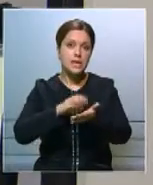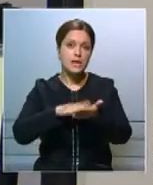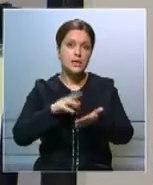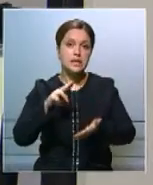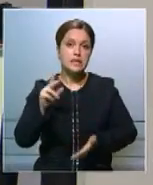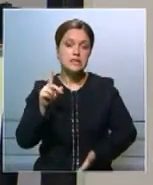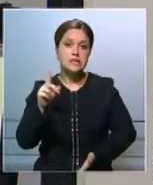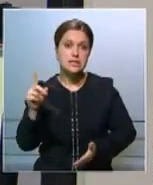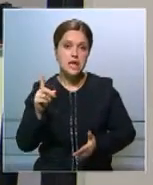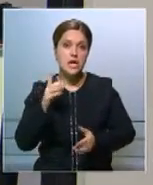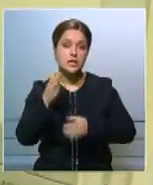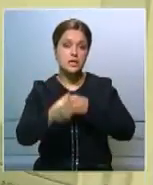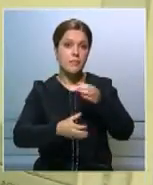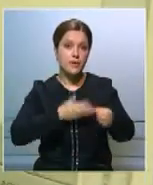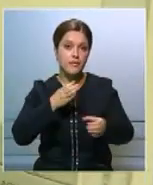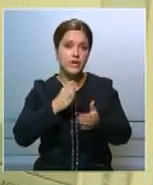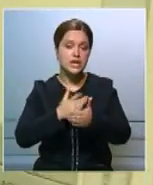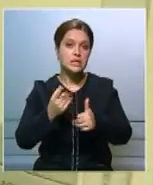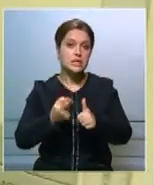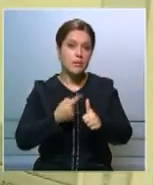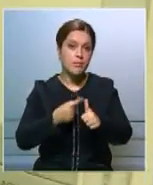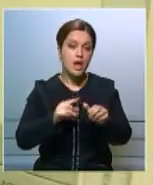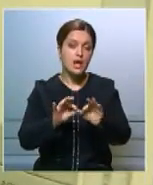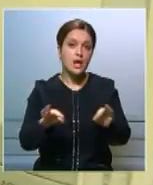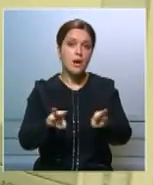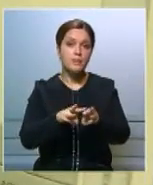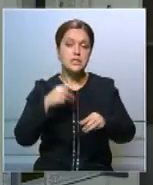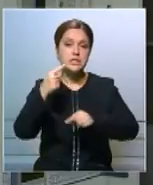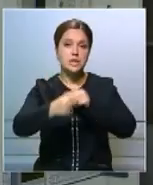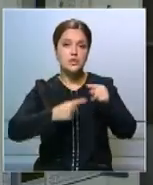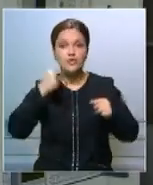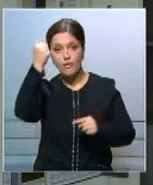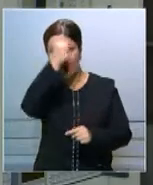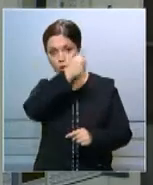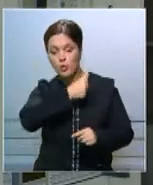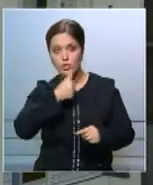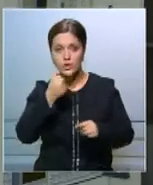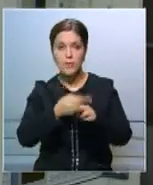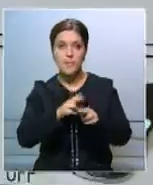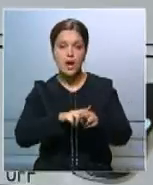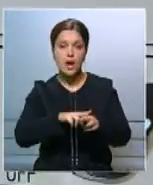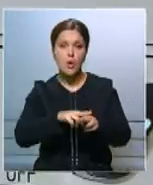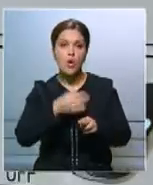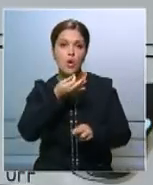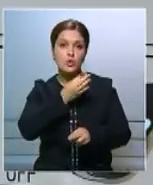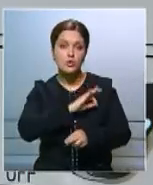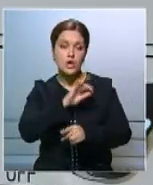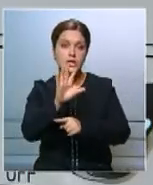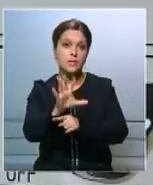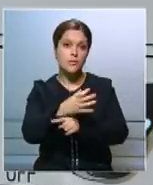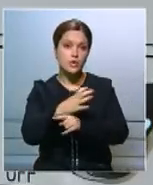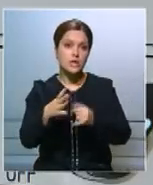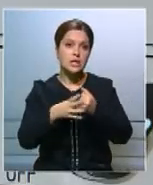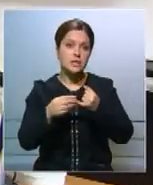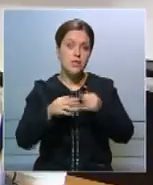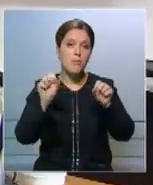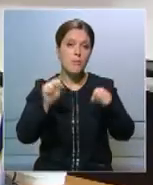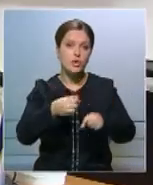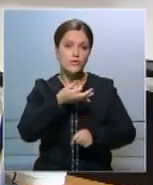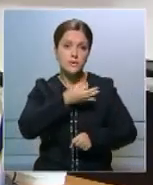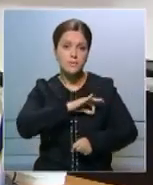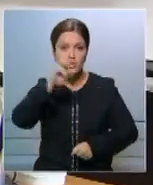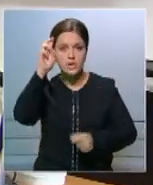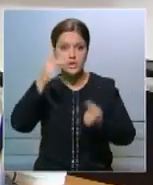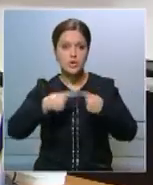с мировым именем. Кроме этого, как отметил министр, уже со следующего года услугами спутников дистанционного зондирования Земли смогут